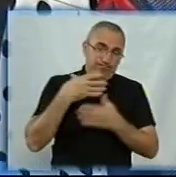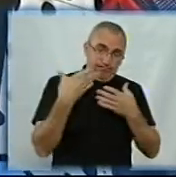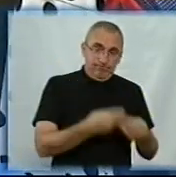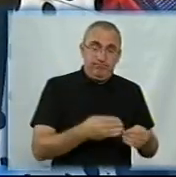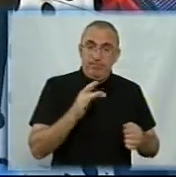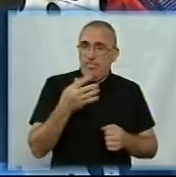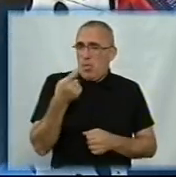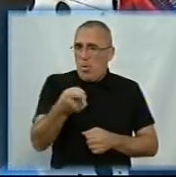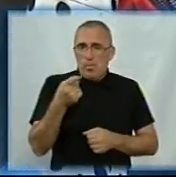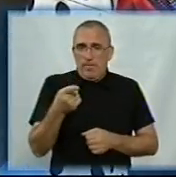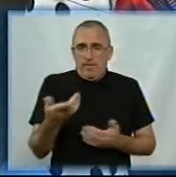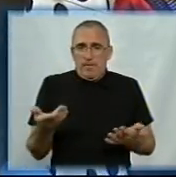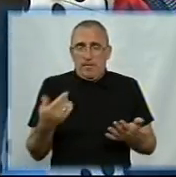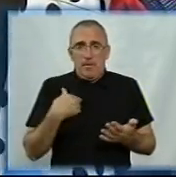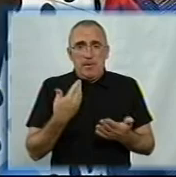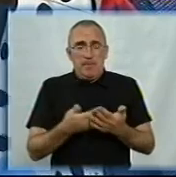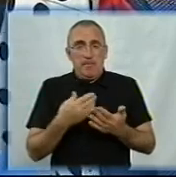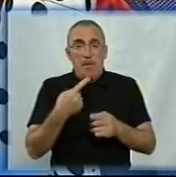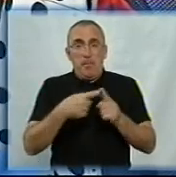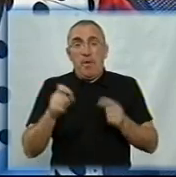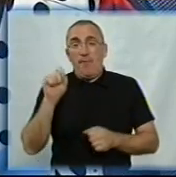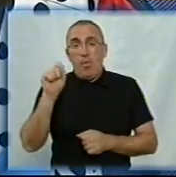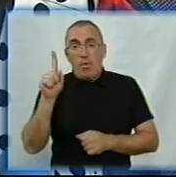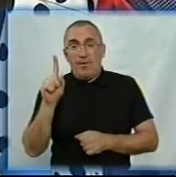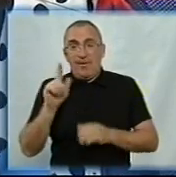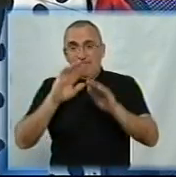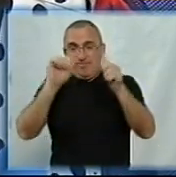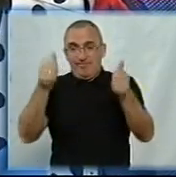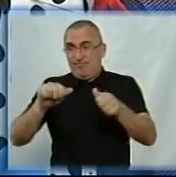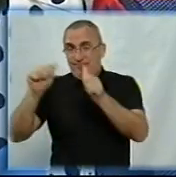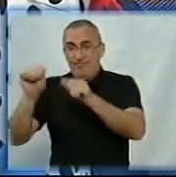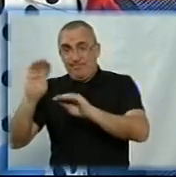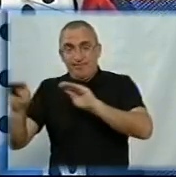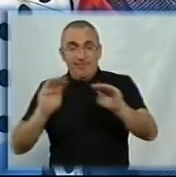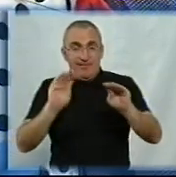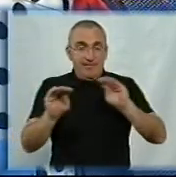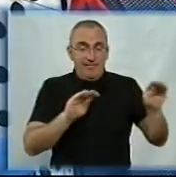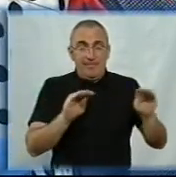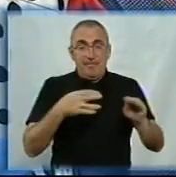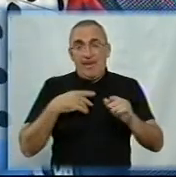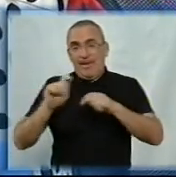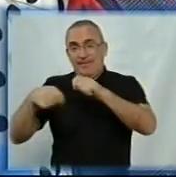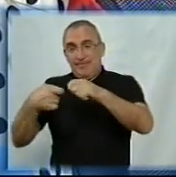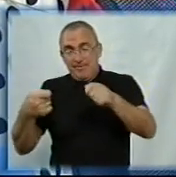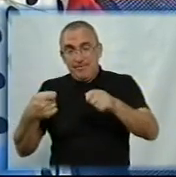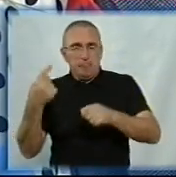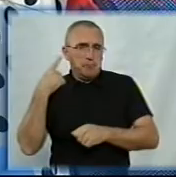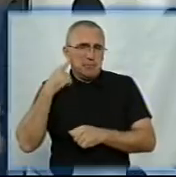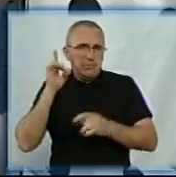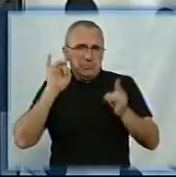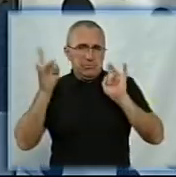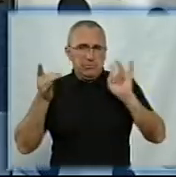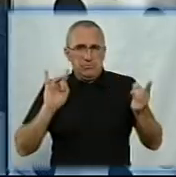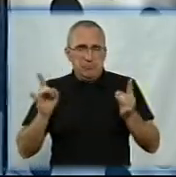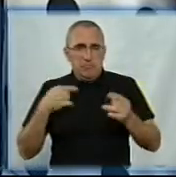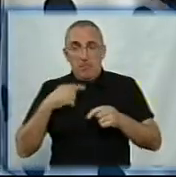протягом однієї хвилини. Я вийшла о пів на одинадцяту ставити манекен. Один поставила, другий. Я закріплюю його і чую за спиною тріск.